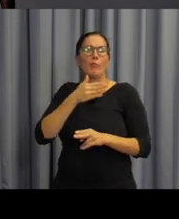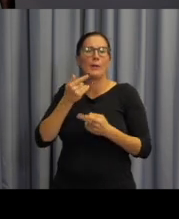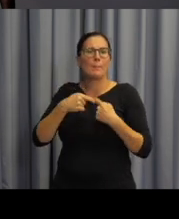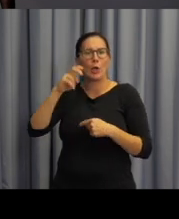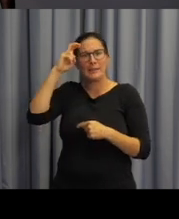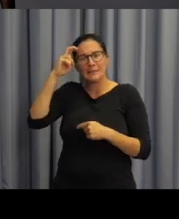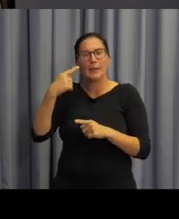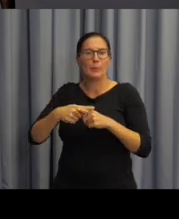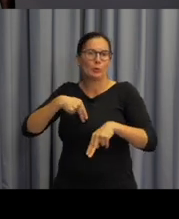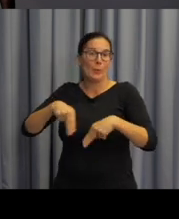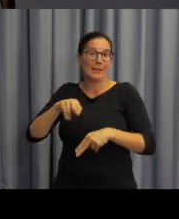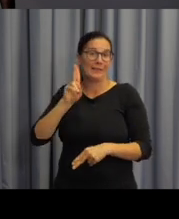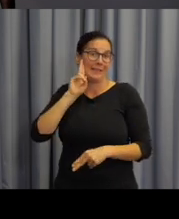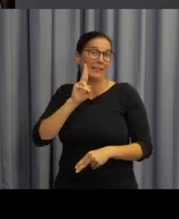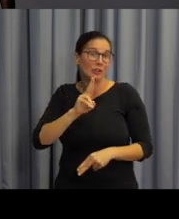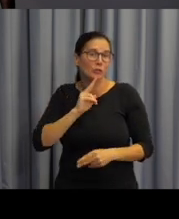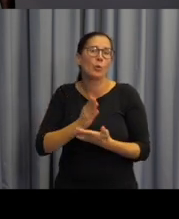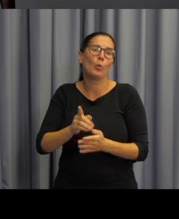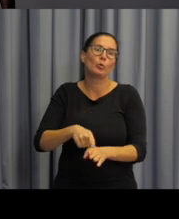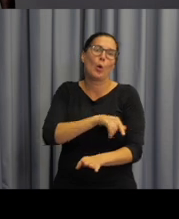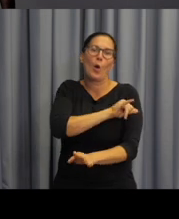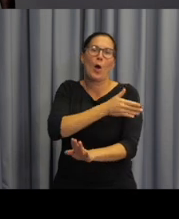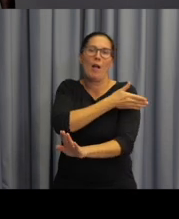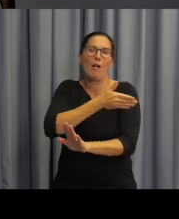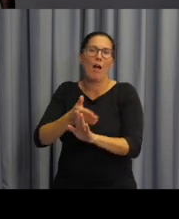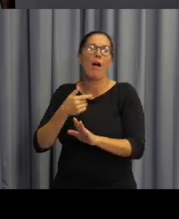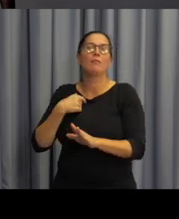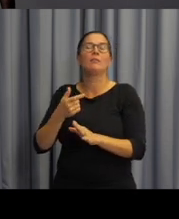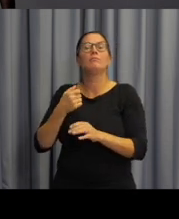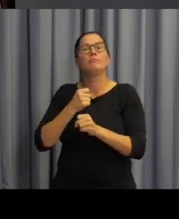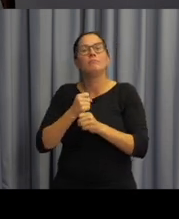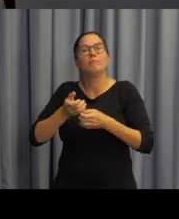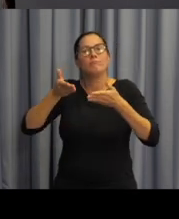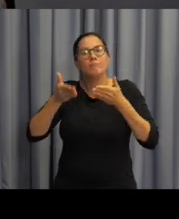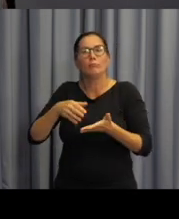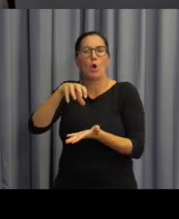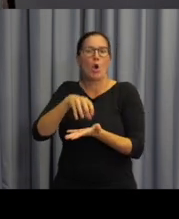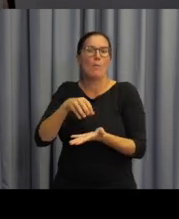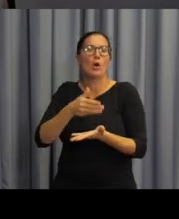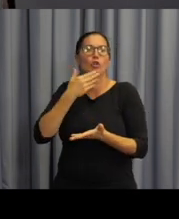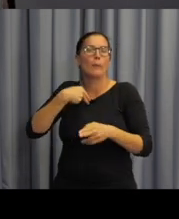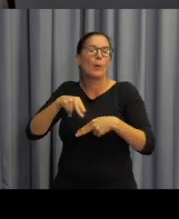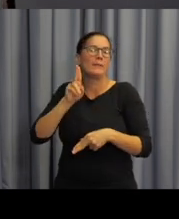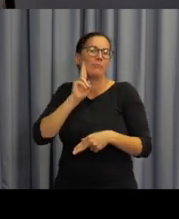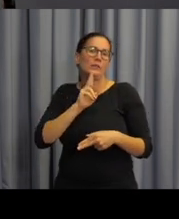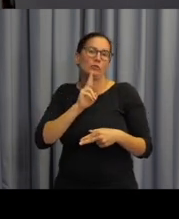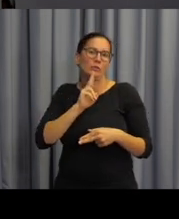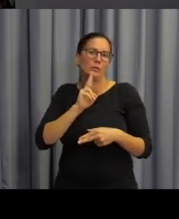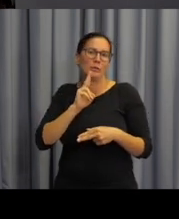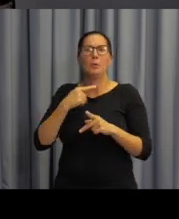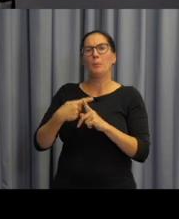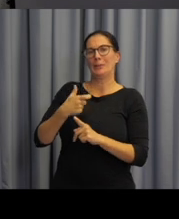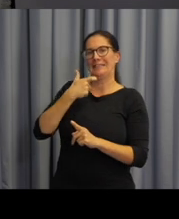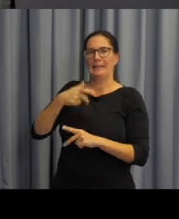a komunikace neslyšicích a už mnoho let mám na starosti studijní programy Čeština v komunikaci neslyšicích a